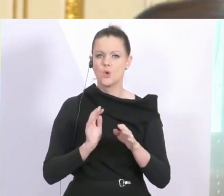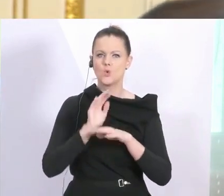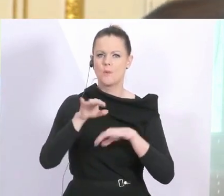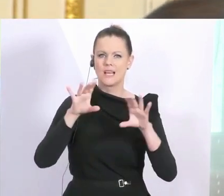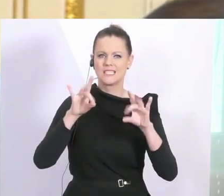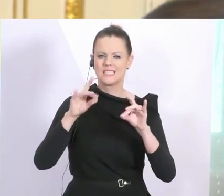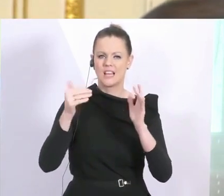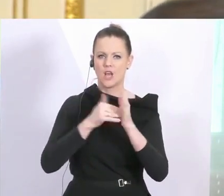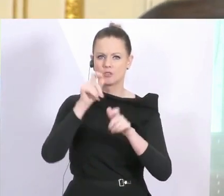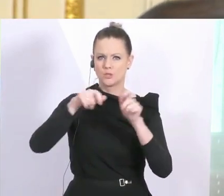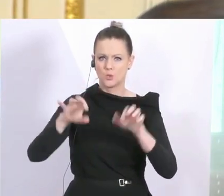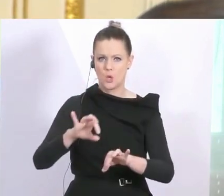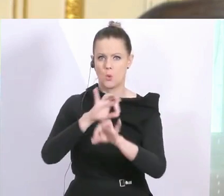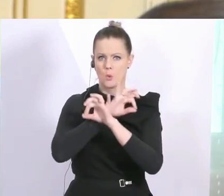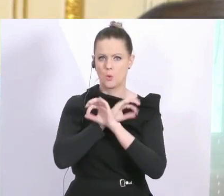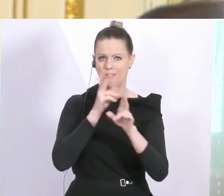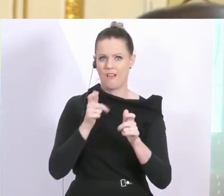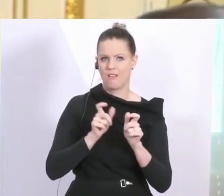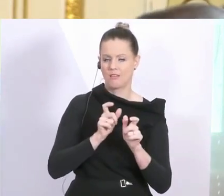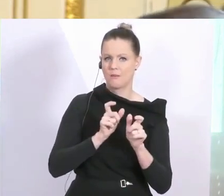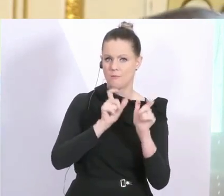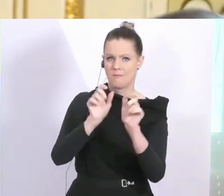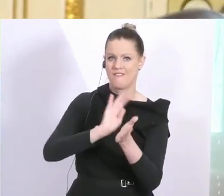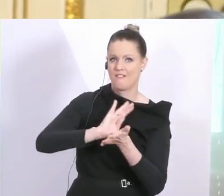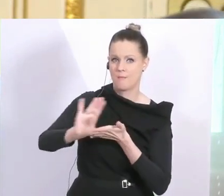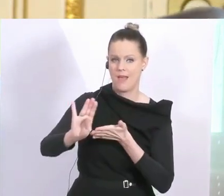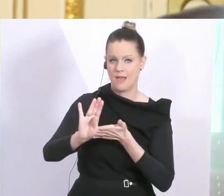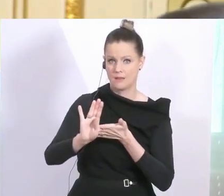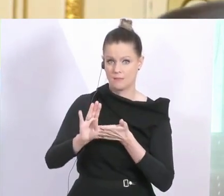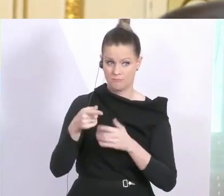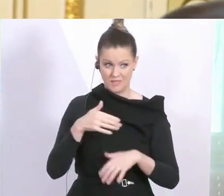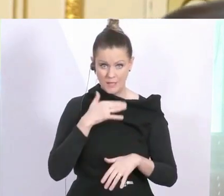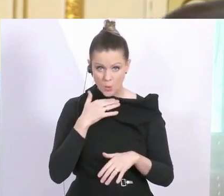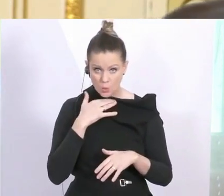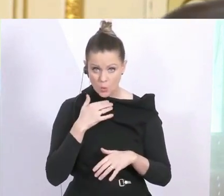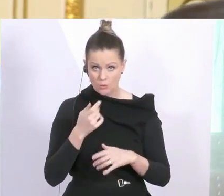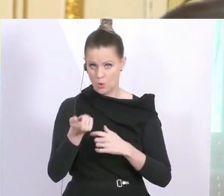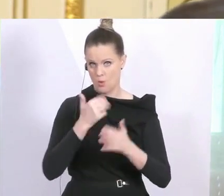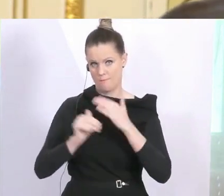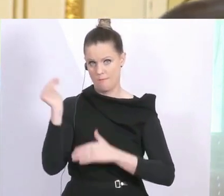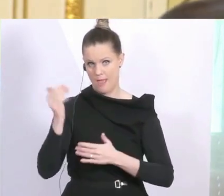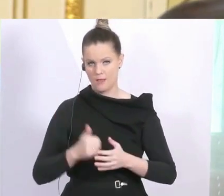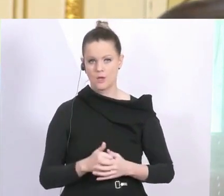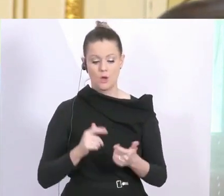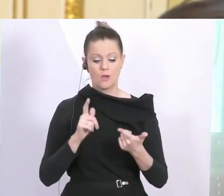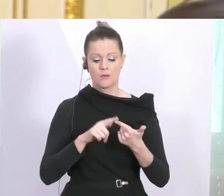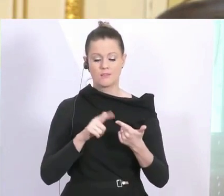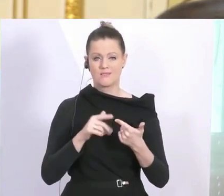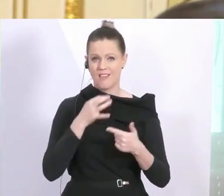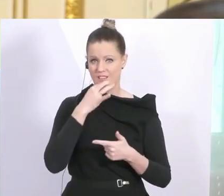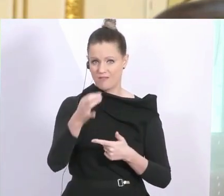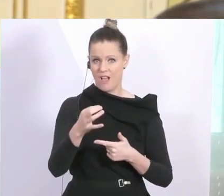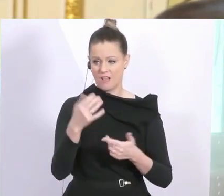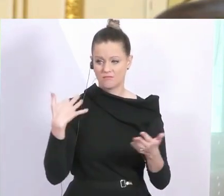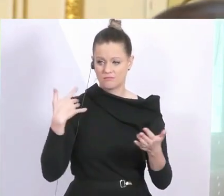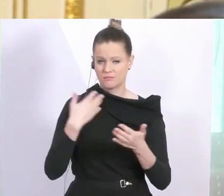Ist das jetzt ausreichend, was Sie heute präsentiert haben oder kann da auch noch mehr kommen? Und zweite Frage. Es hat ja in den letzten Tagen und Wochen